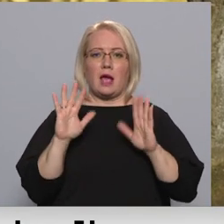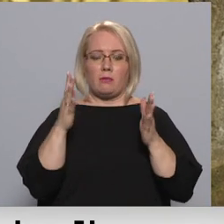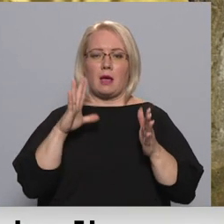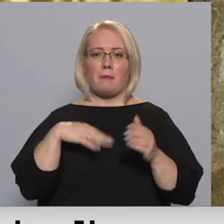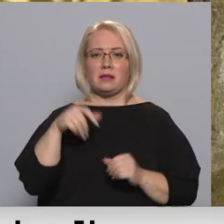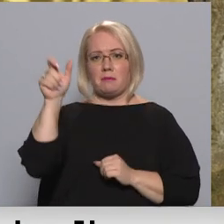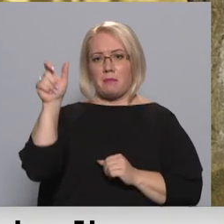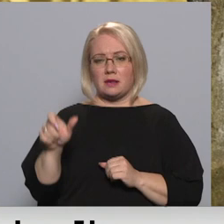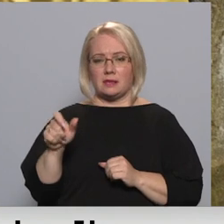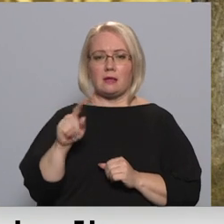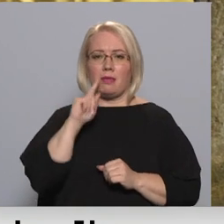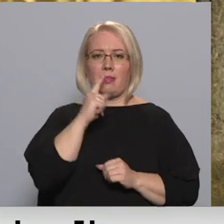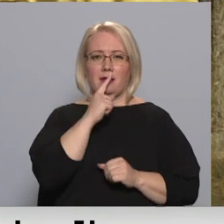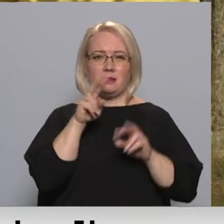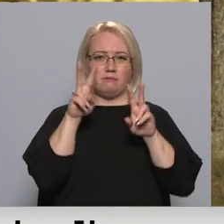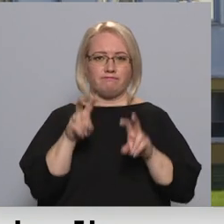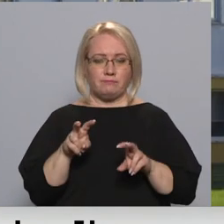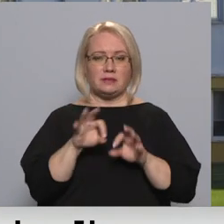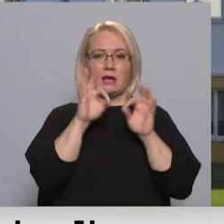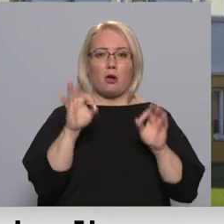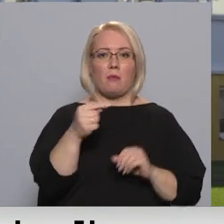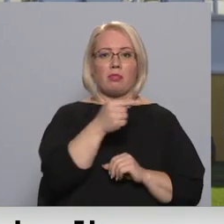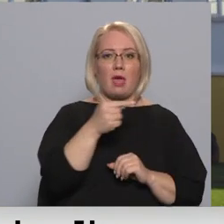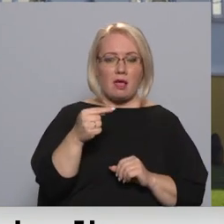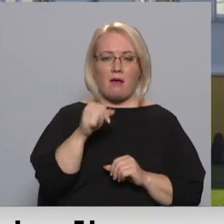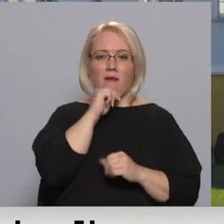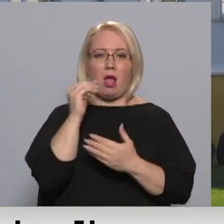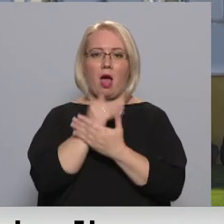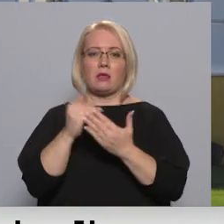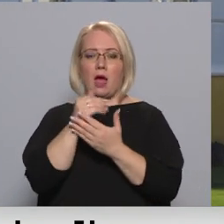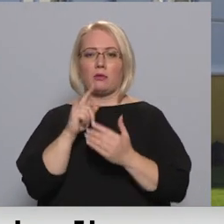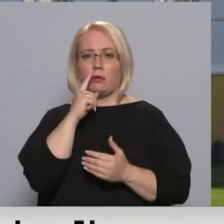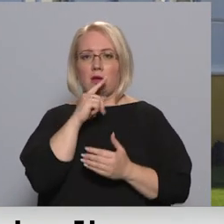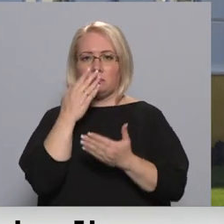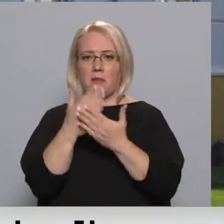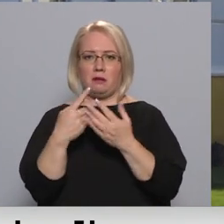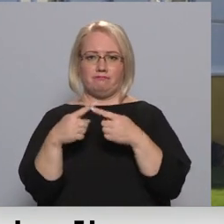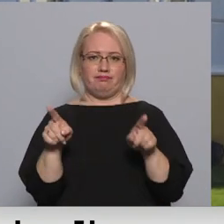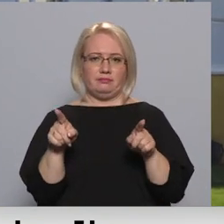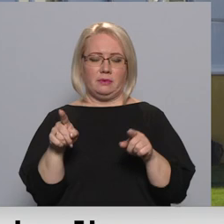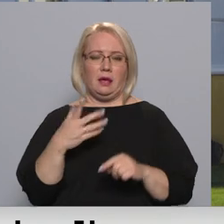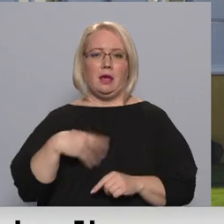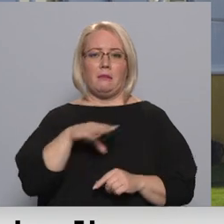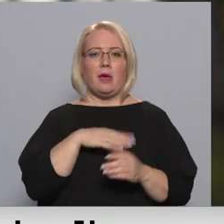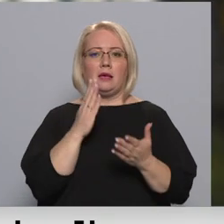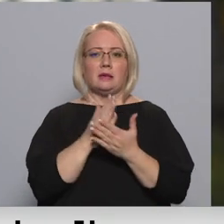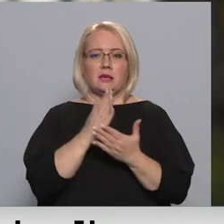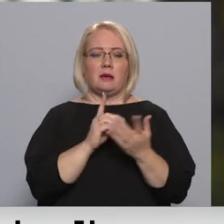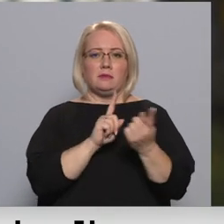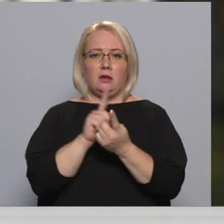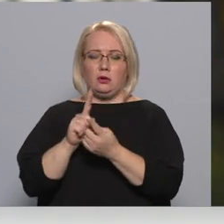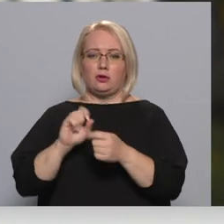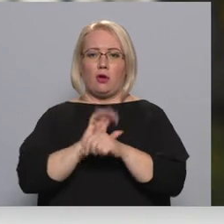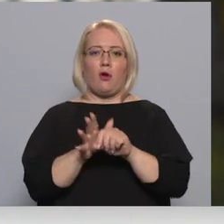pacientam veiktā testa, kas sākotnē ir negatīvs, vēlāk atkārtotais tests uzrāda pretējo. Mēs jau esam saskārušies ar COVID